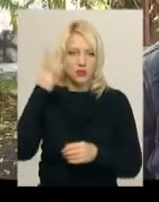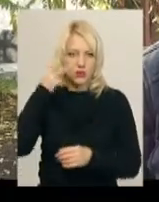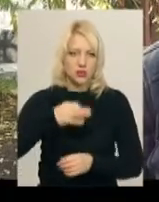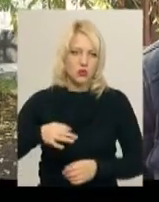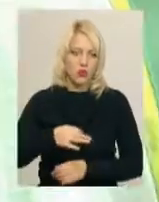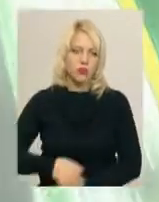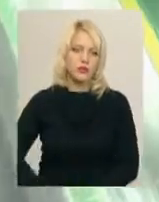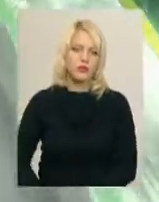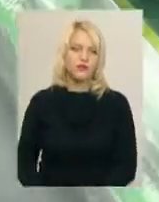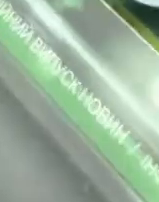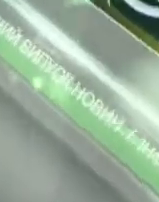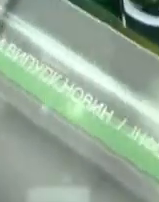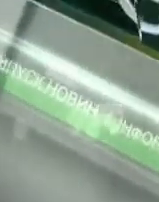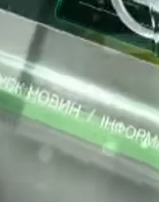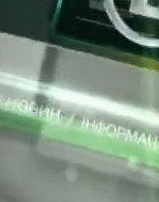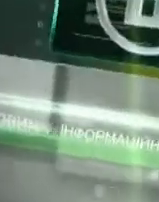області.